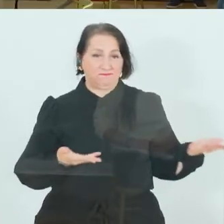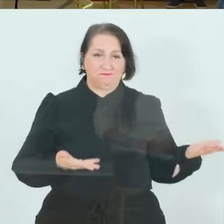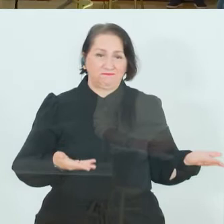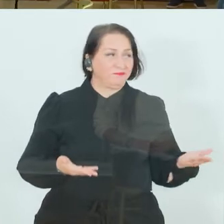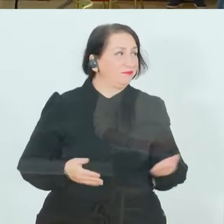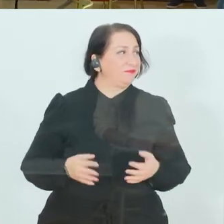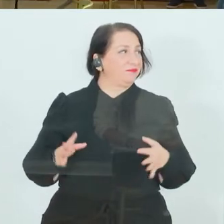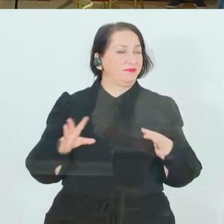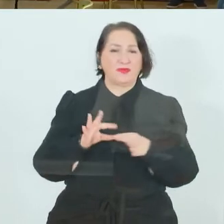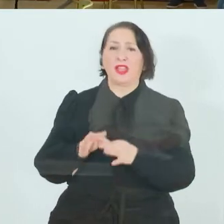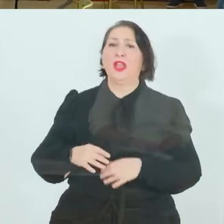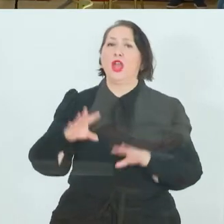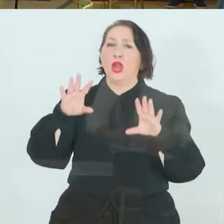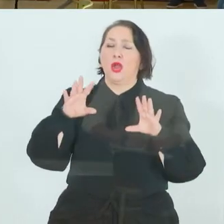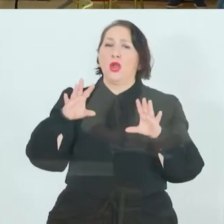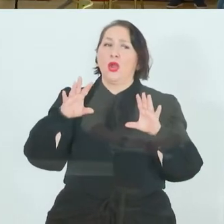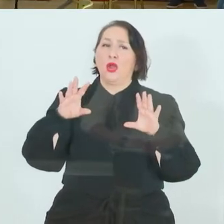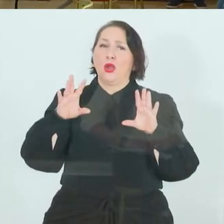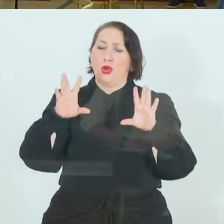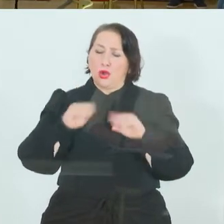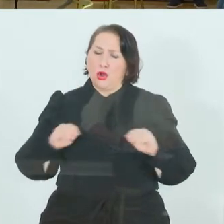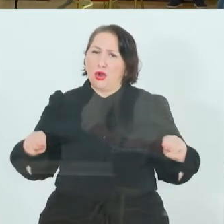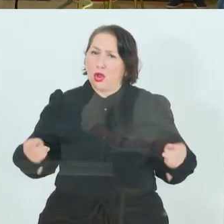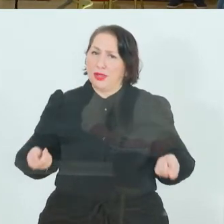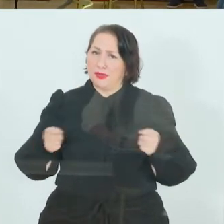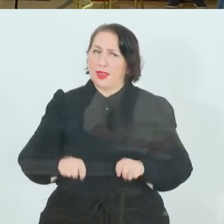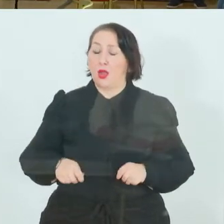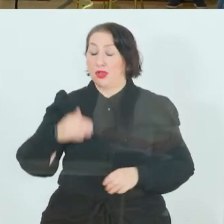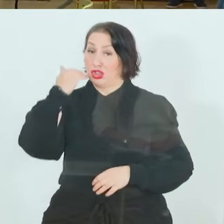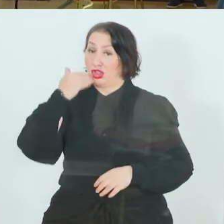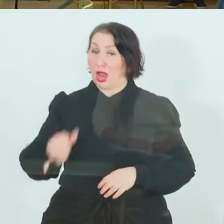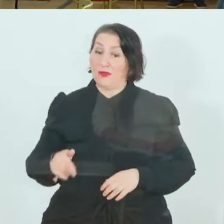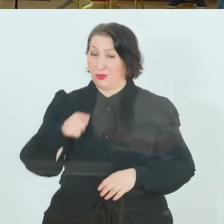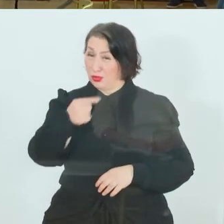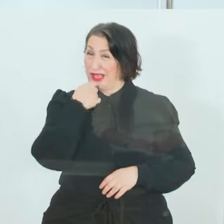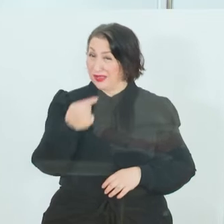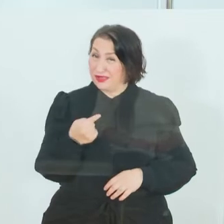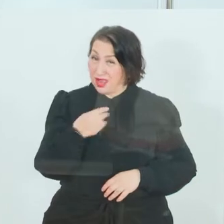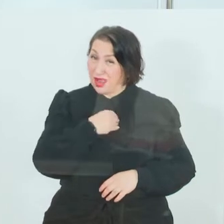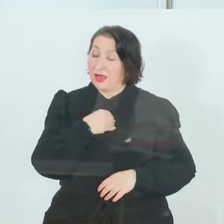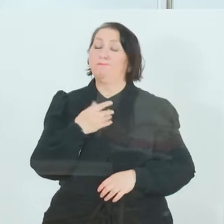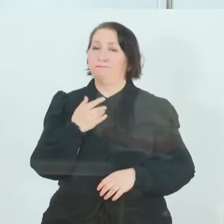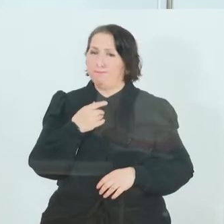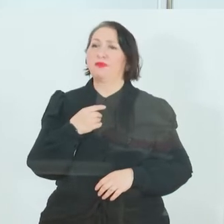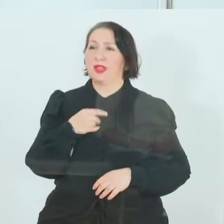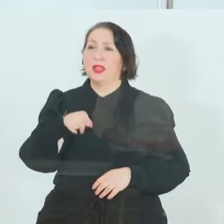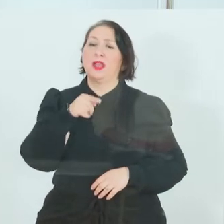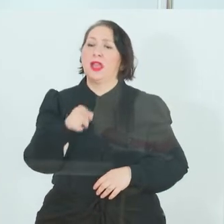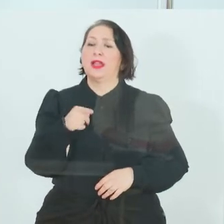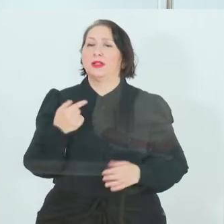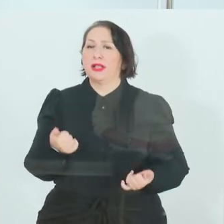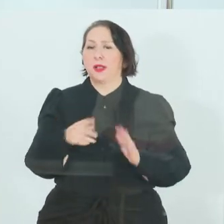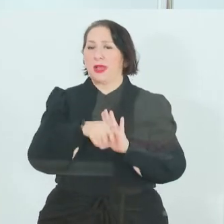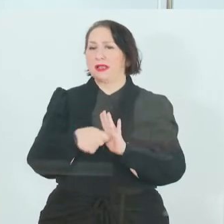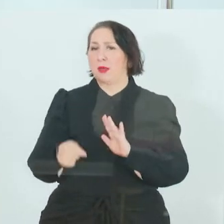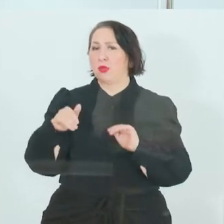Lockdown-Verschärfung, die Sie angesprochen haben. Also es ist ganz wichtig, dass wir die Maßnahmen, die wir jetzt haben wirken lassen